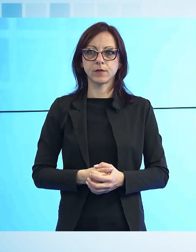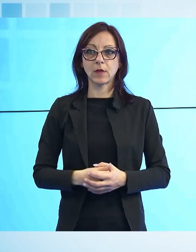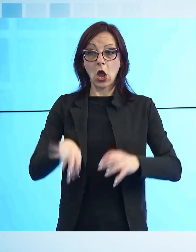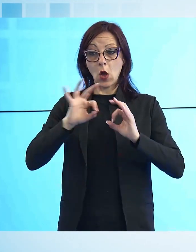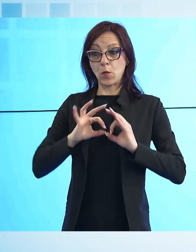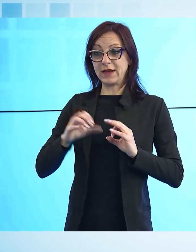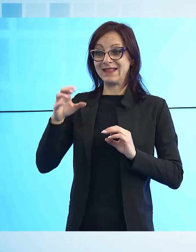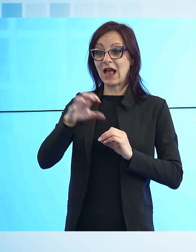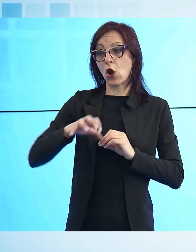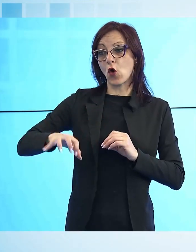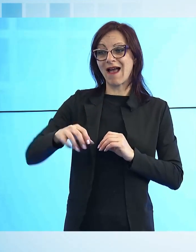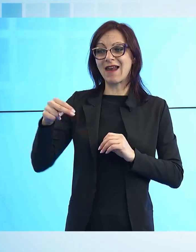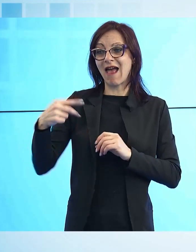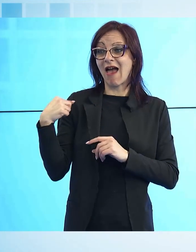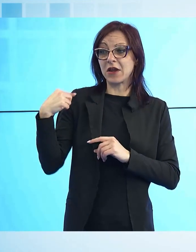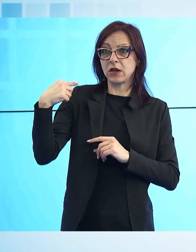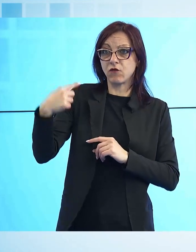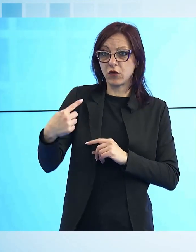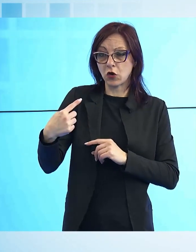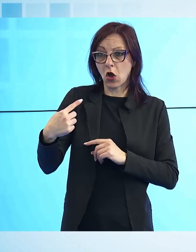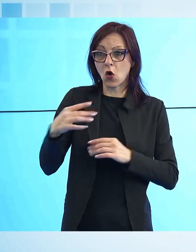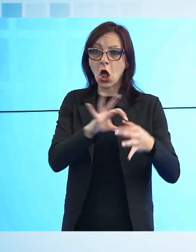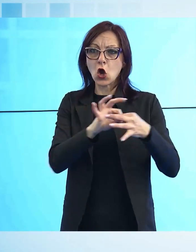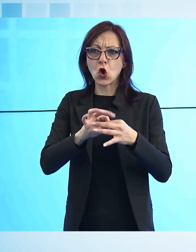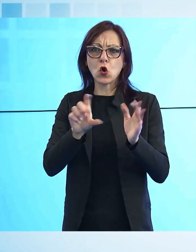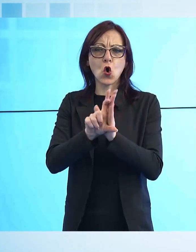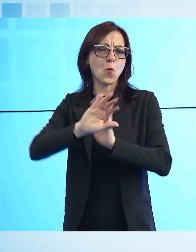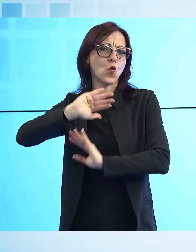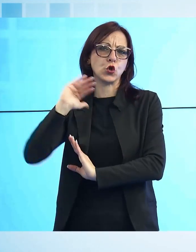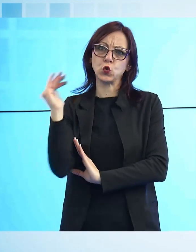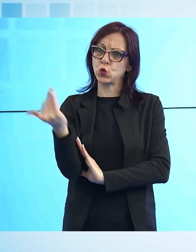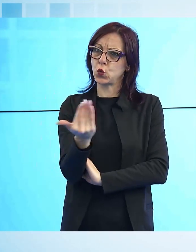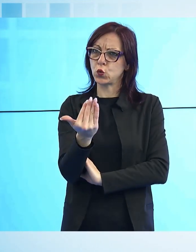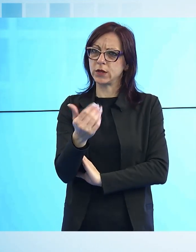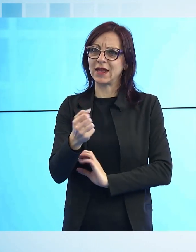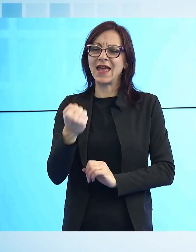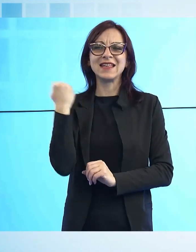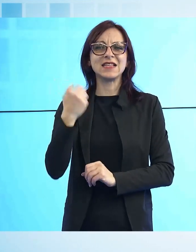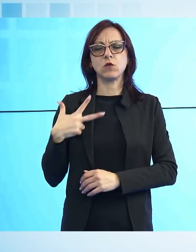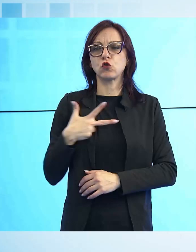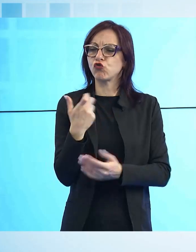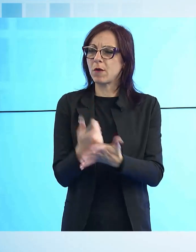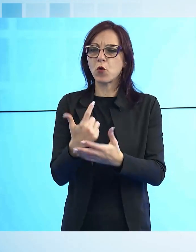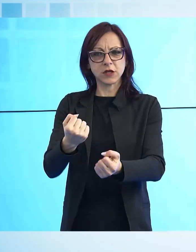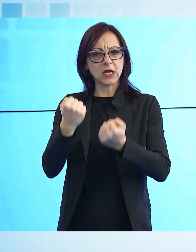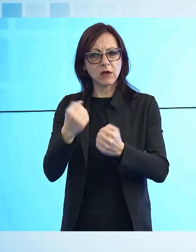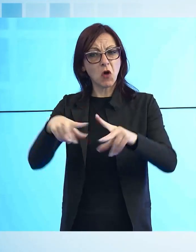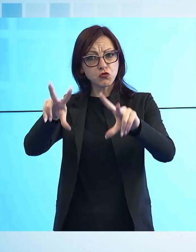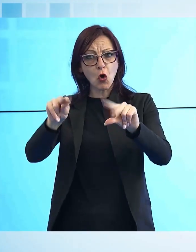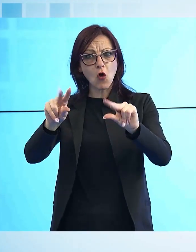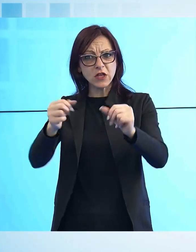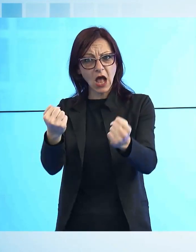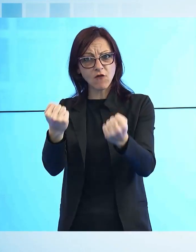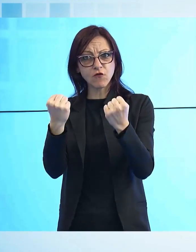sperimentato un coordinamento con tutti i comuni è un servizio associato importantissimo molto innovativo si è rafforzato anche in